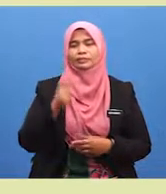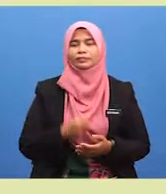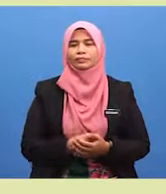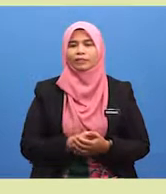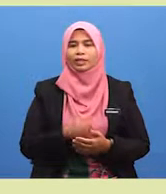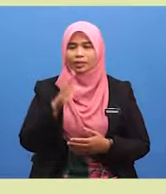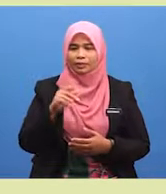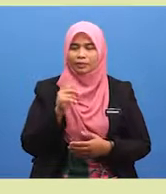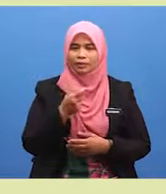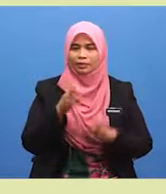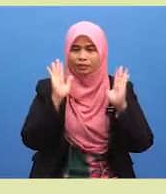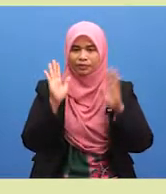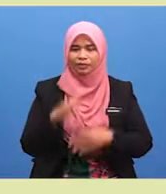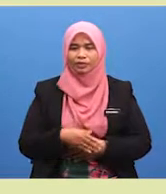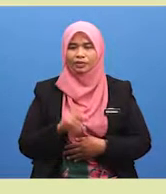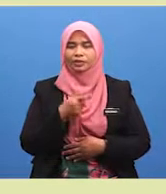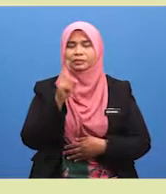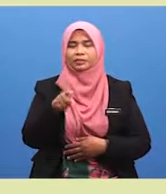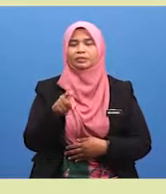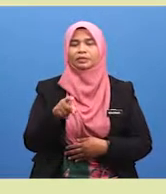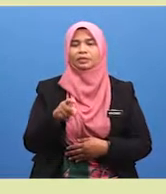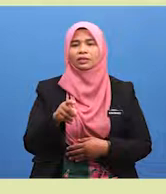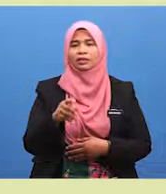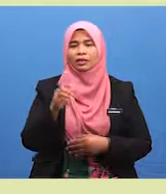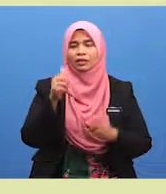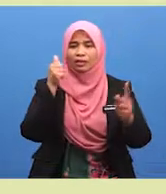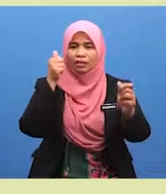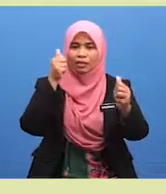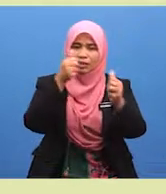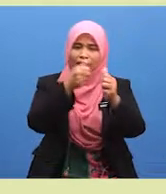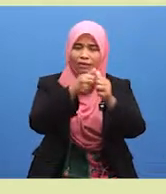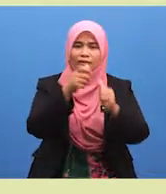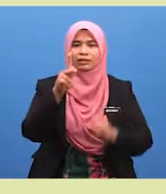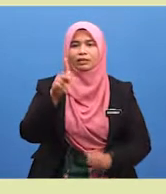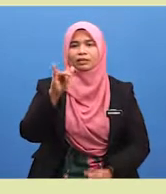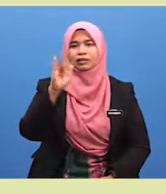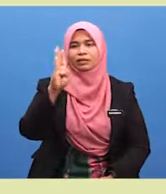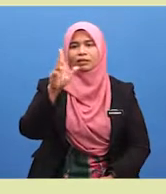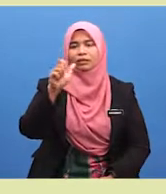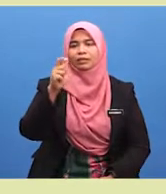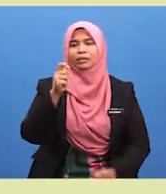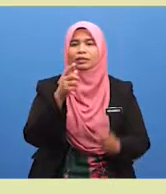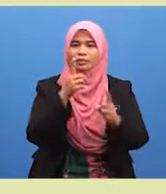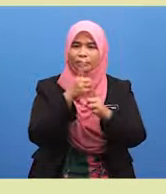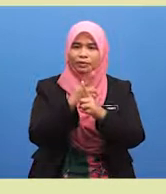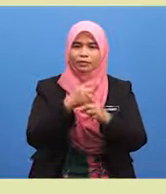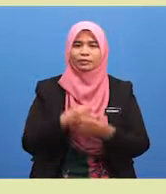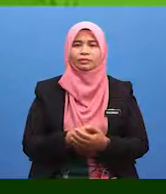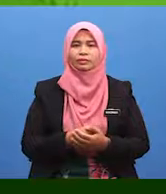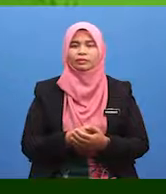sebelum kita solat, kita kena pastikan arah qiblah kita adalah betul.